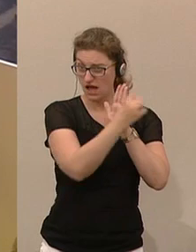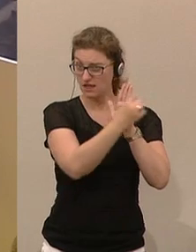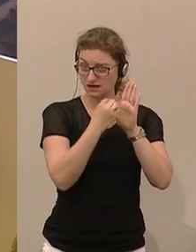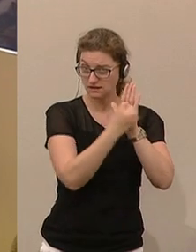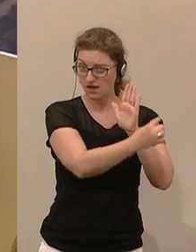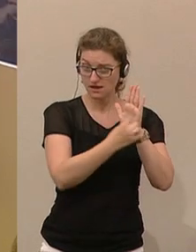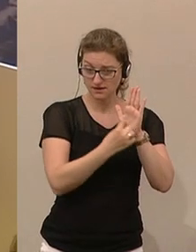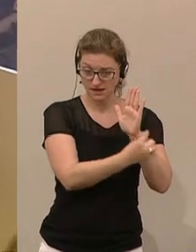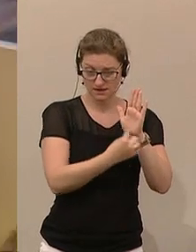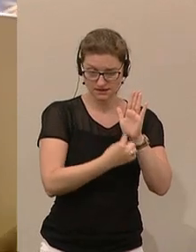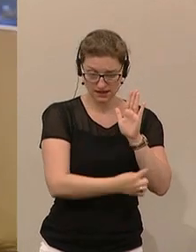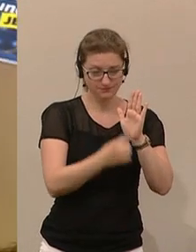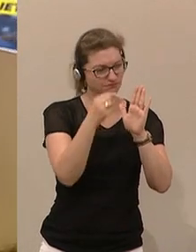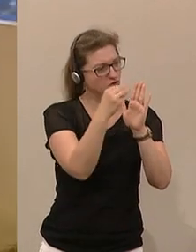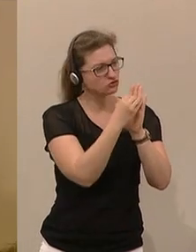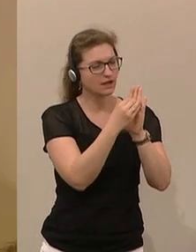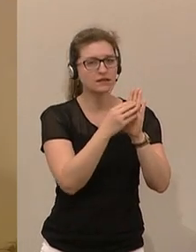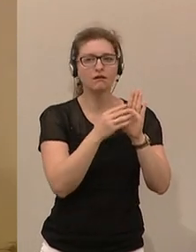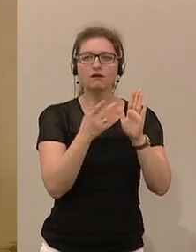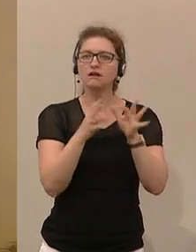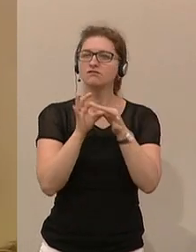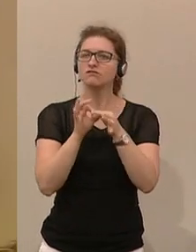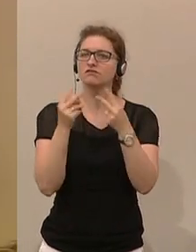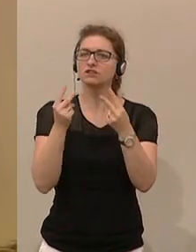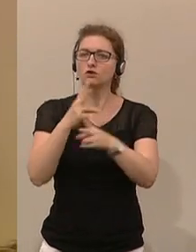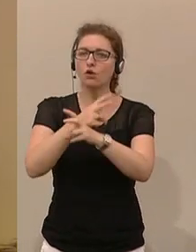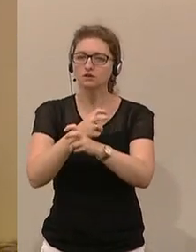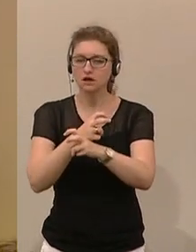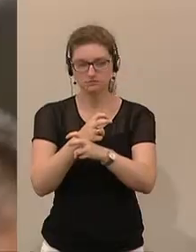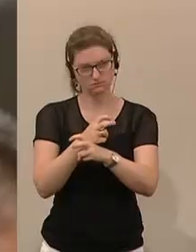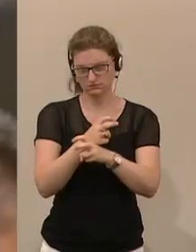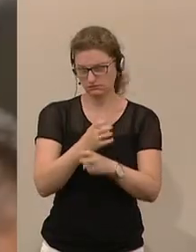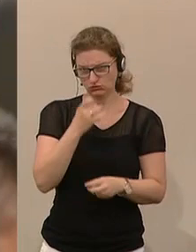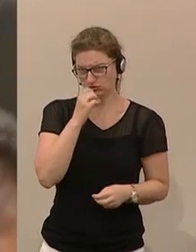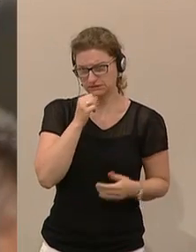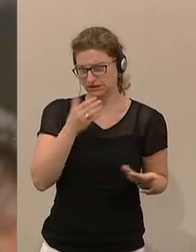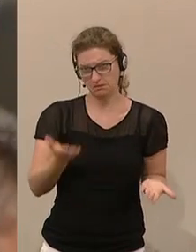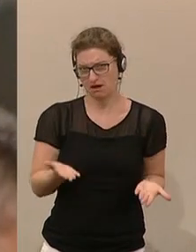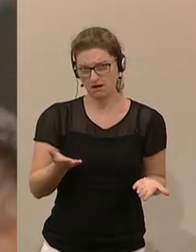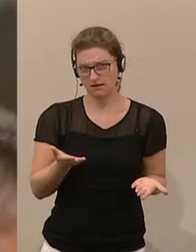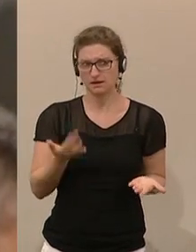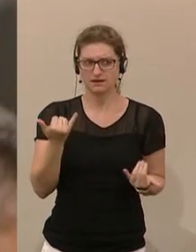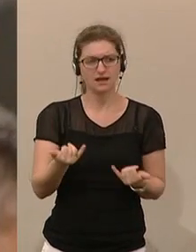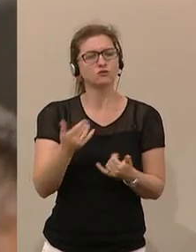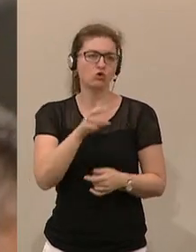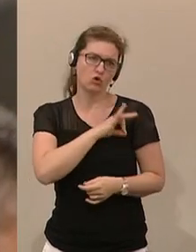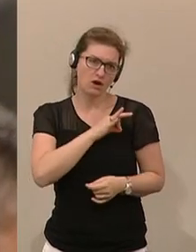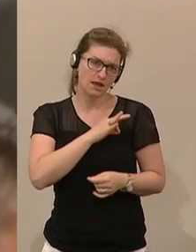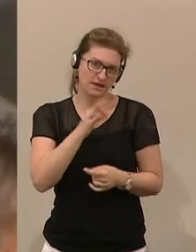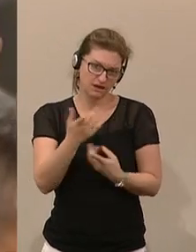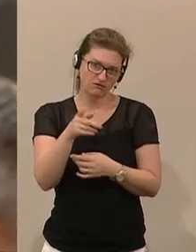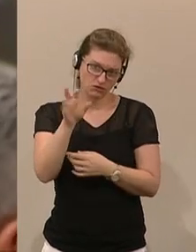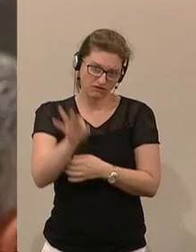Weil es um Österreich geht, stimmt ja nicht mehr. Jetzt müssen wir mal Österreich gemeinsam, Kolleginnen und Kollegen von der FPÖ, leider